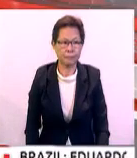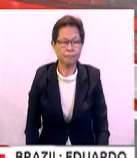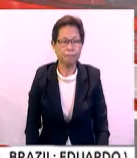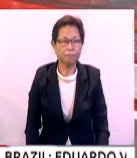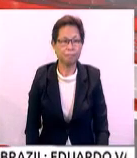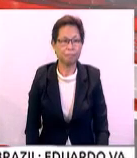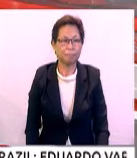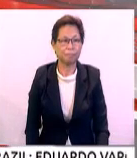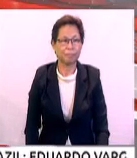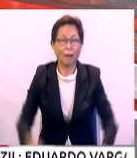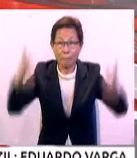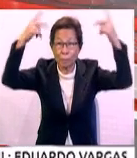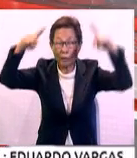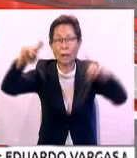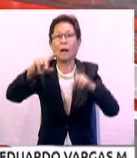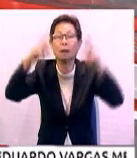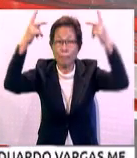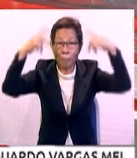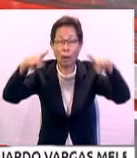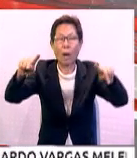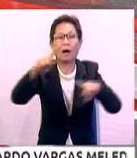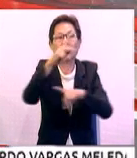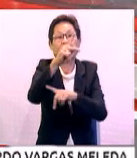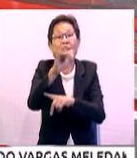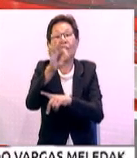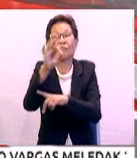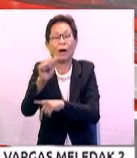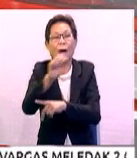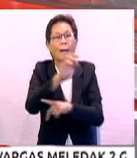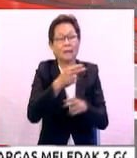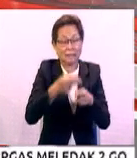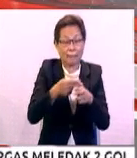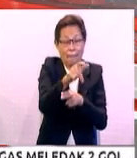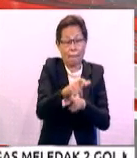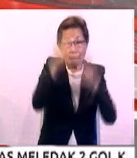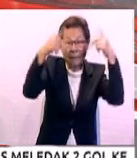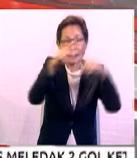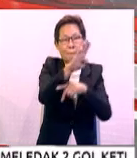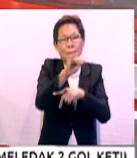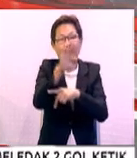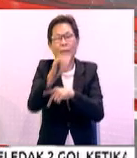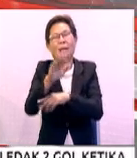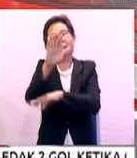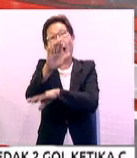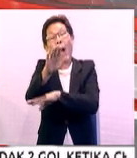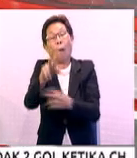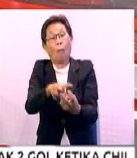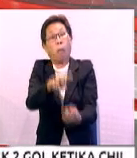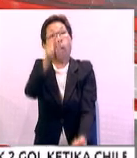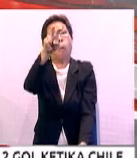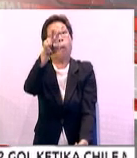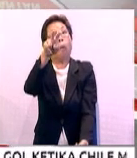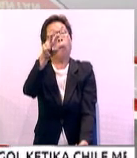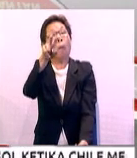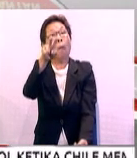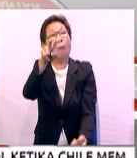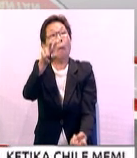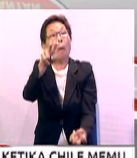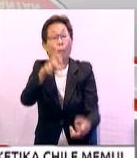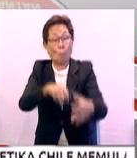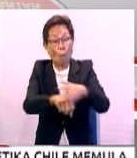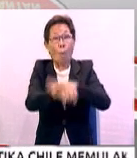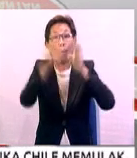Presiden Pesatuan Bola Sepak Kelantan, Khafa, Bibi Ramjani Ilyas Khan, siang tadi mengejutkan arena bola sepak tanah air